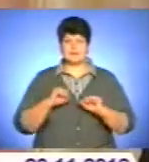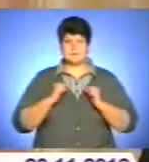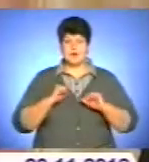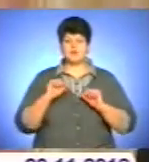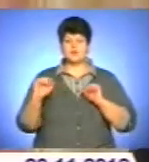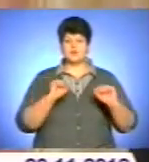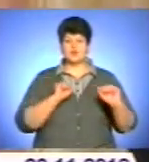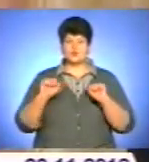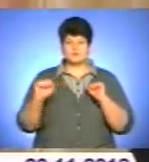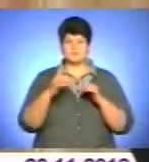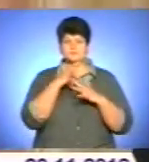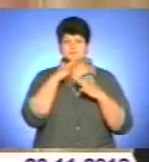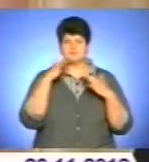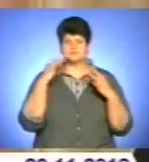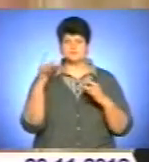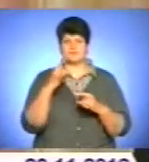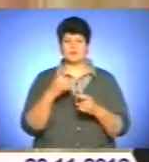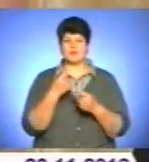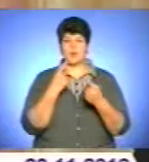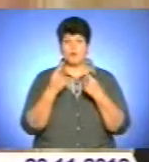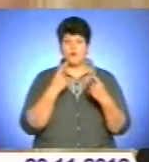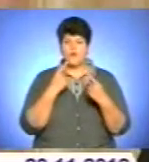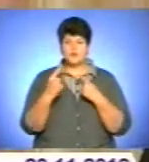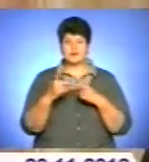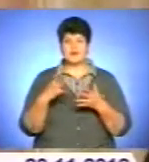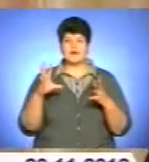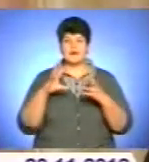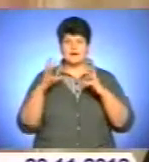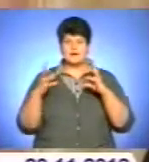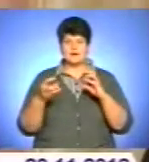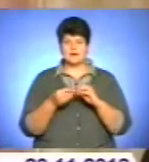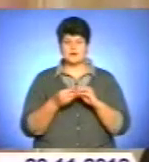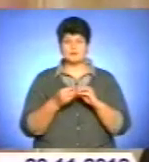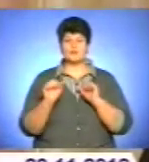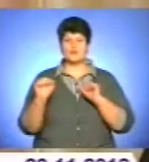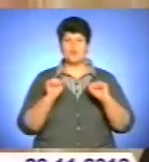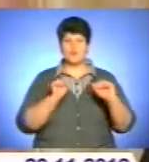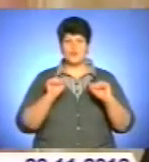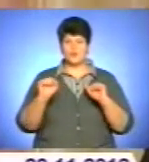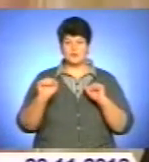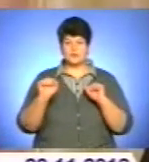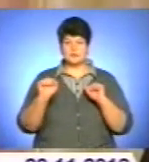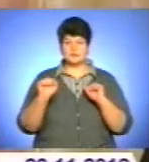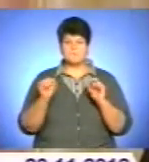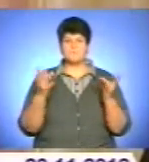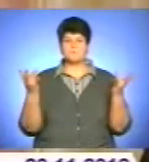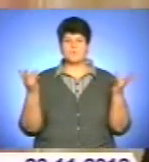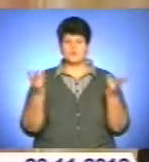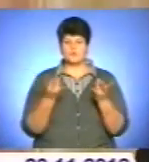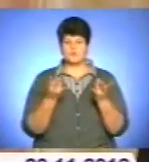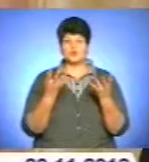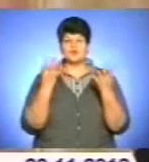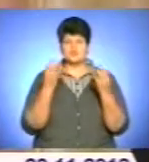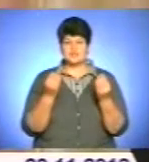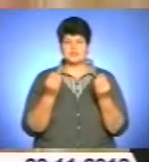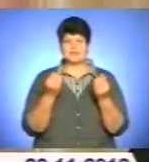неодоразово її обговорювати. Разом з тим, уряд потребує ще як